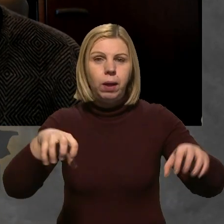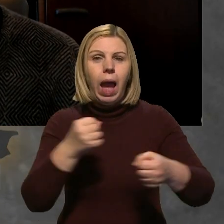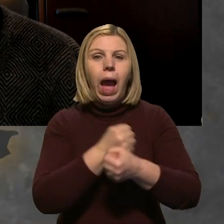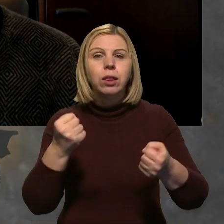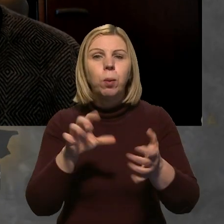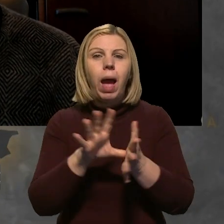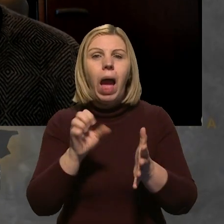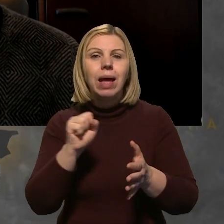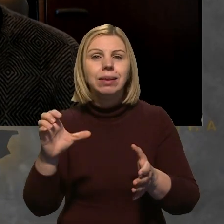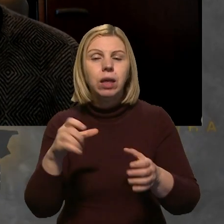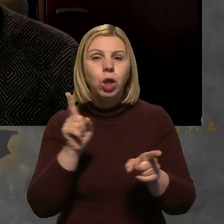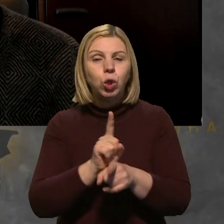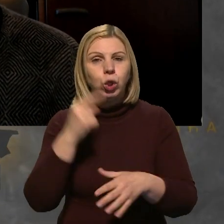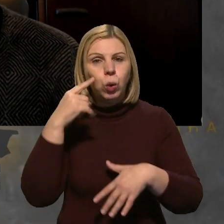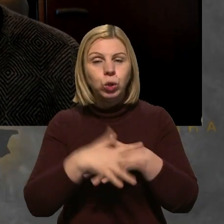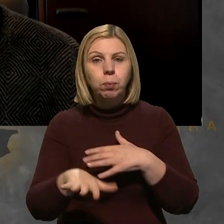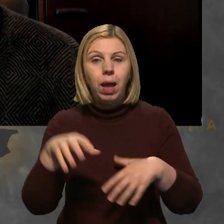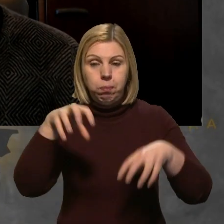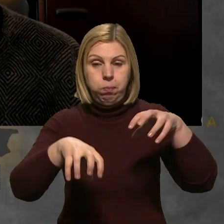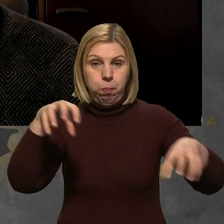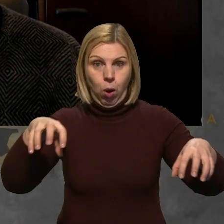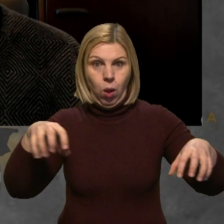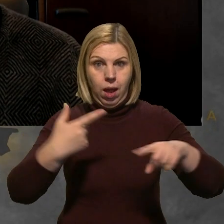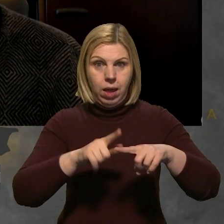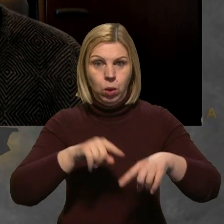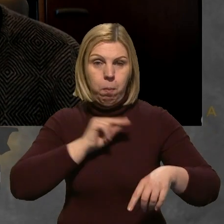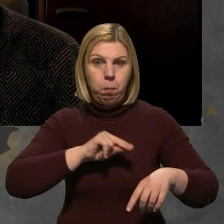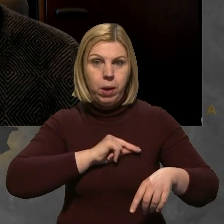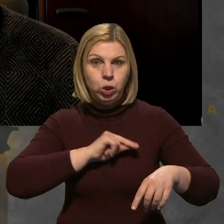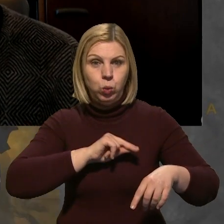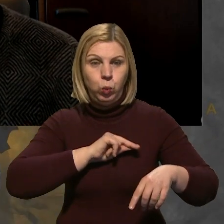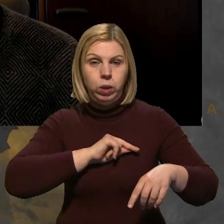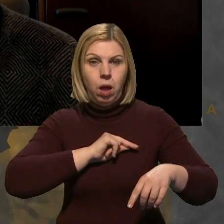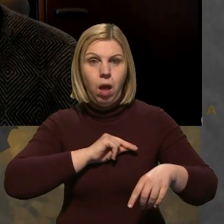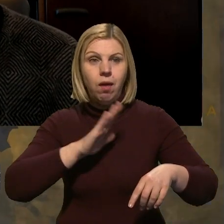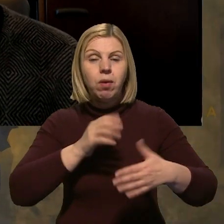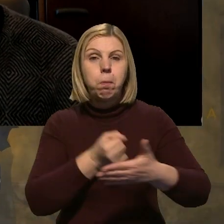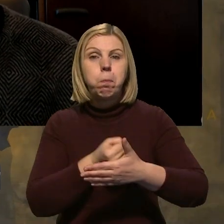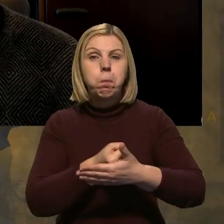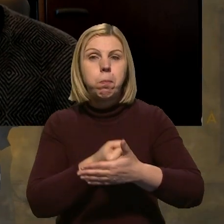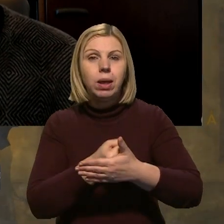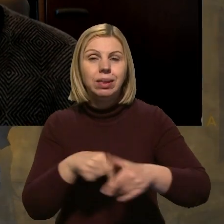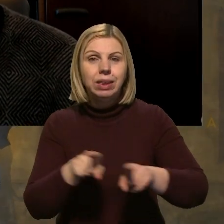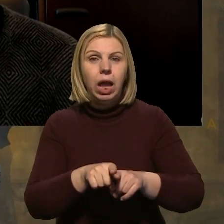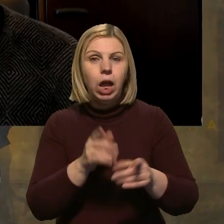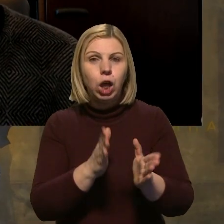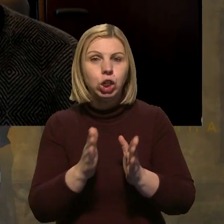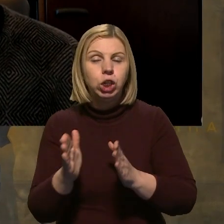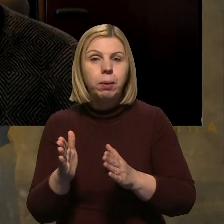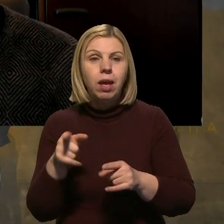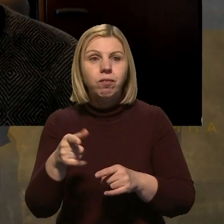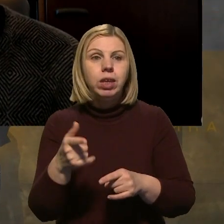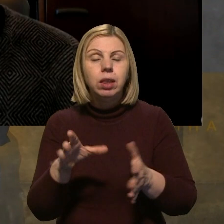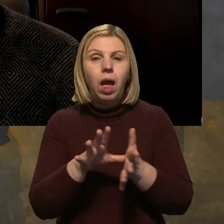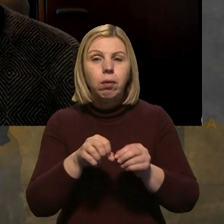електростанції, треба розуміти, що енергоблок цей працює в базовому такому режимі, тобто він